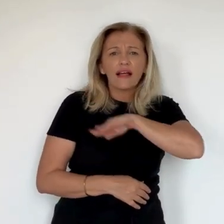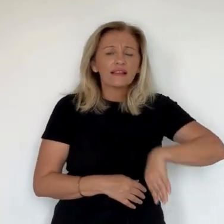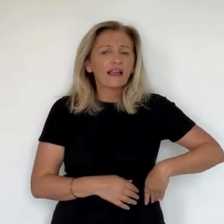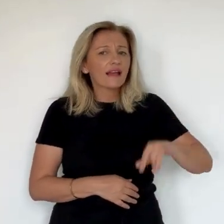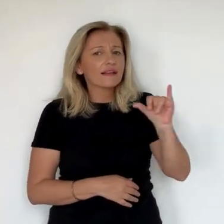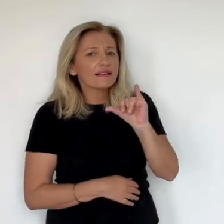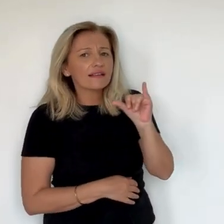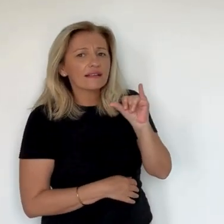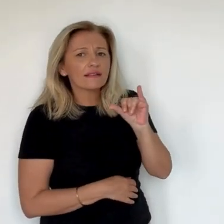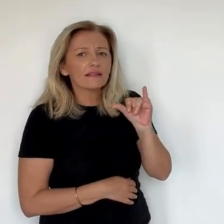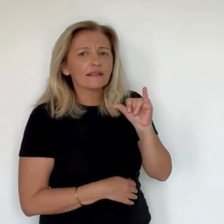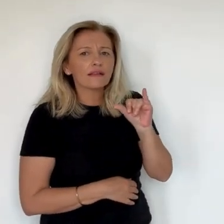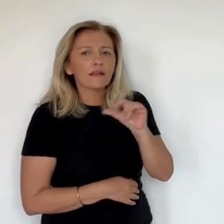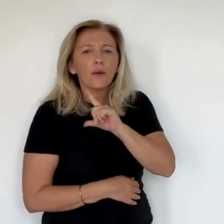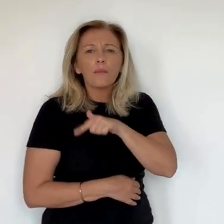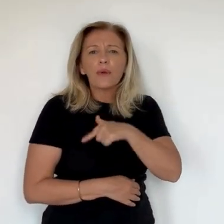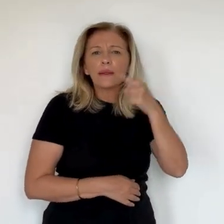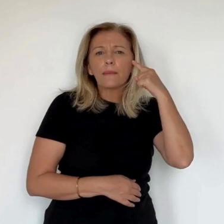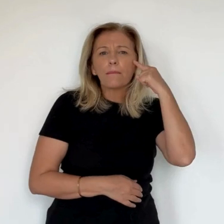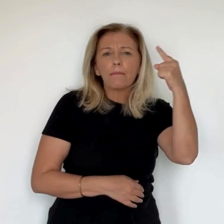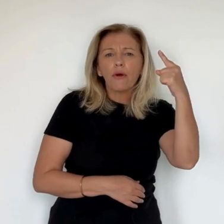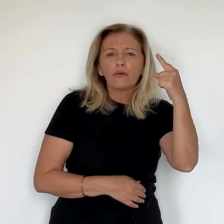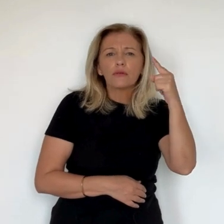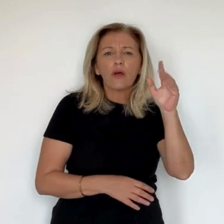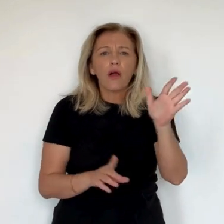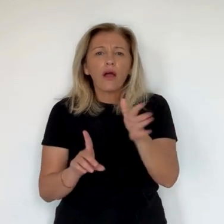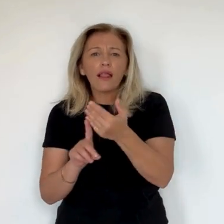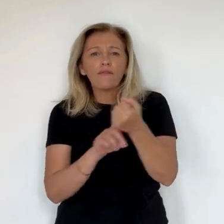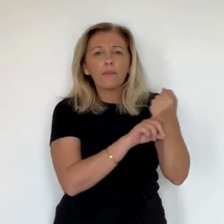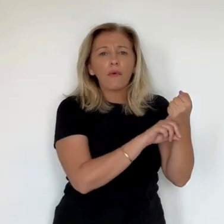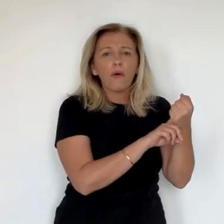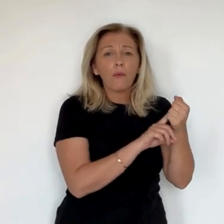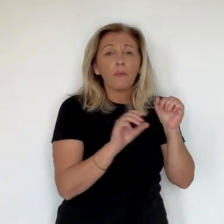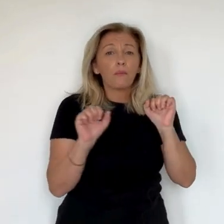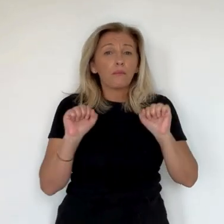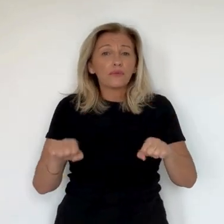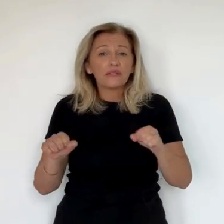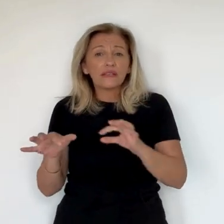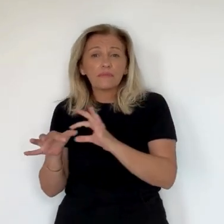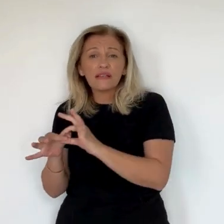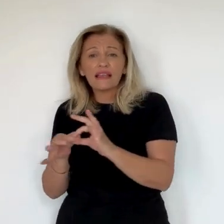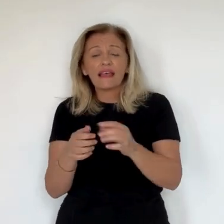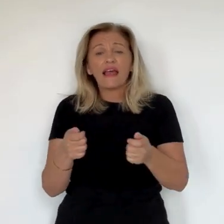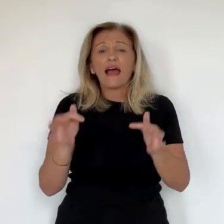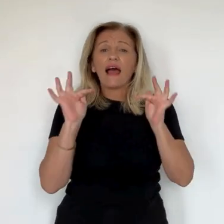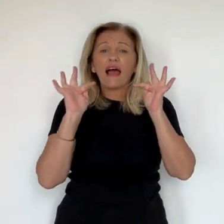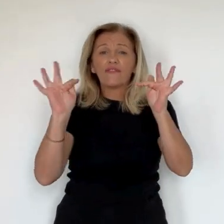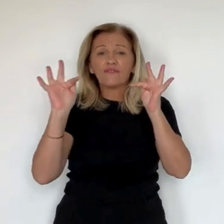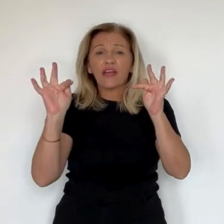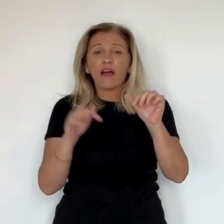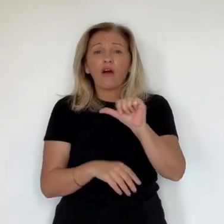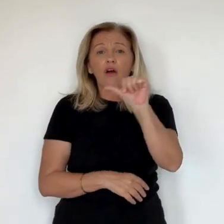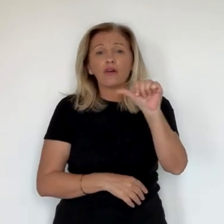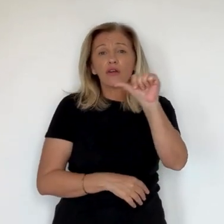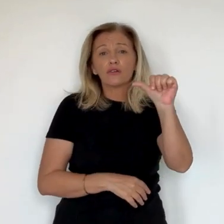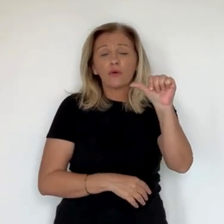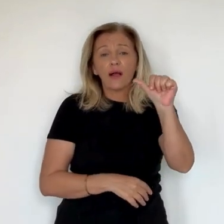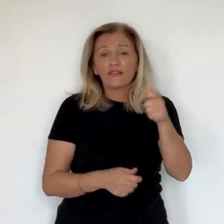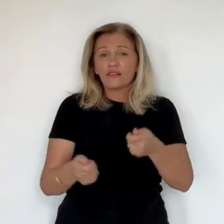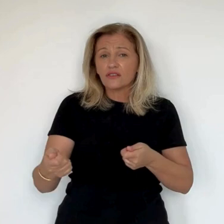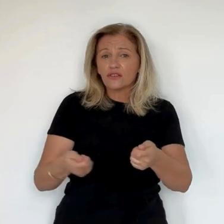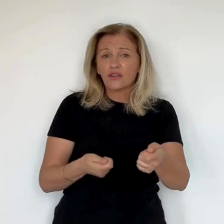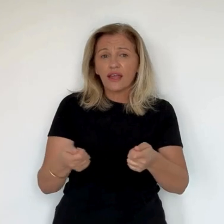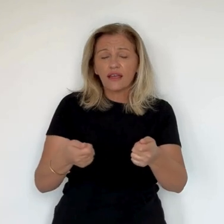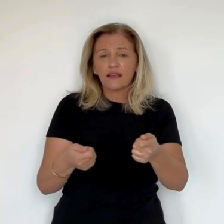enquêteurs, mais les investigations n'auraient rien donné. Qui, Anjan-Antoine Agniette, a-t-il vu en dernier ? Si la piste de l